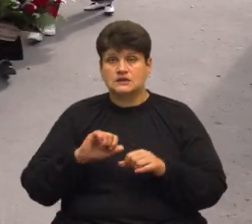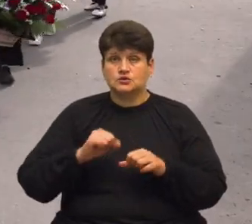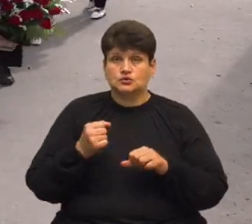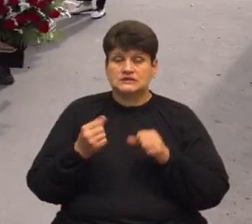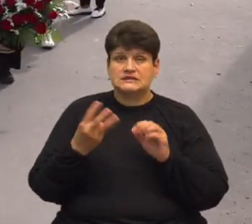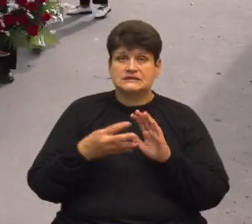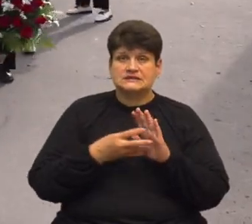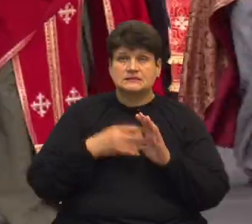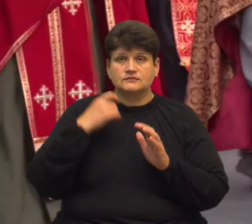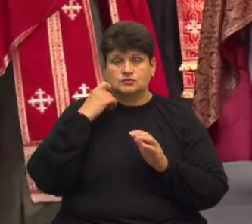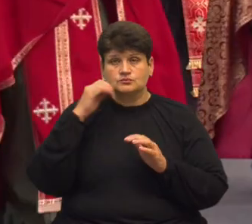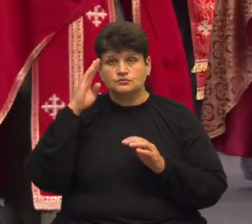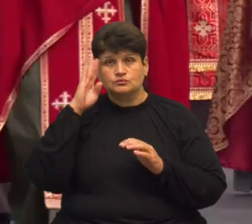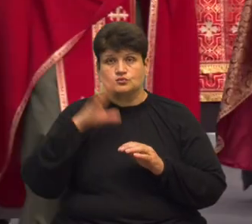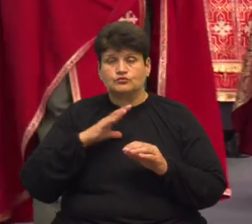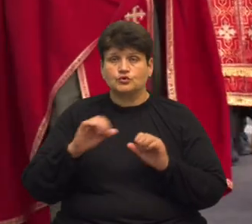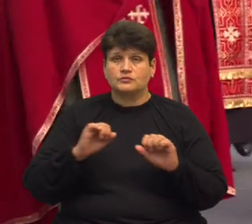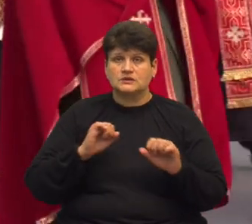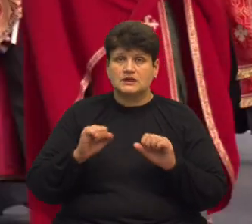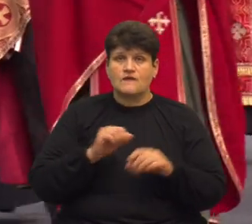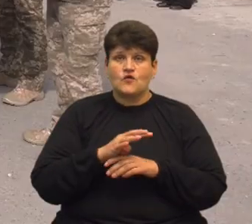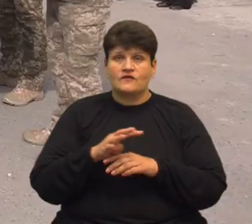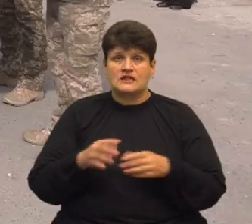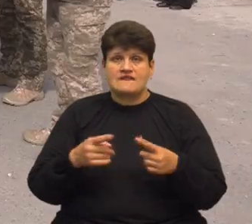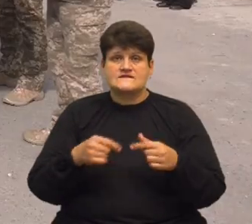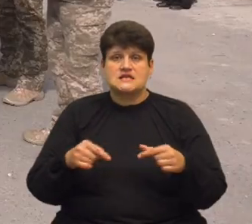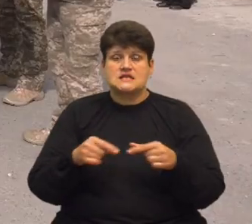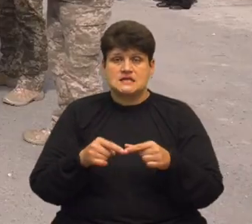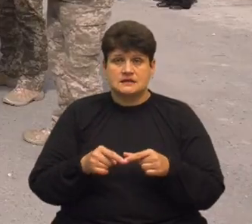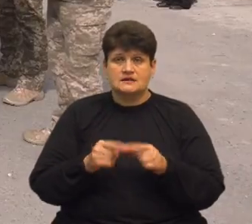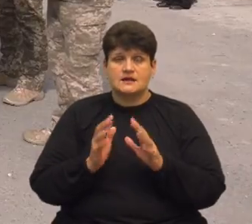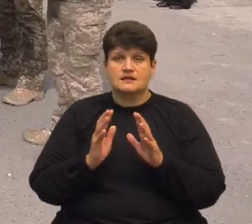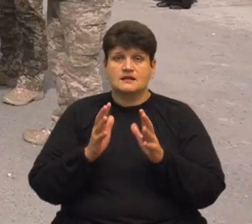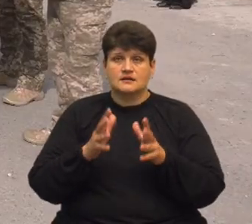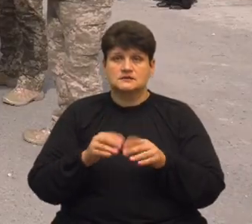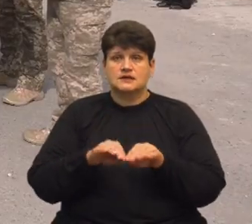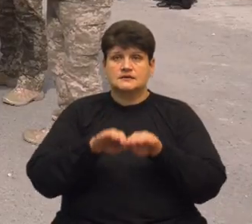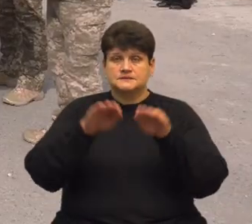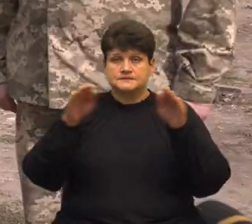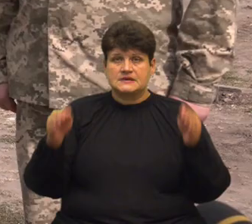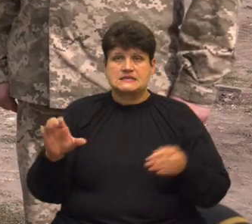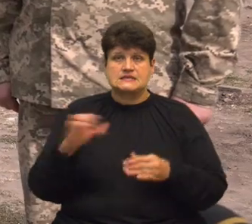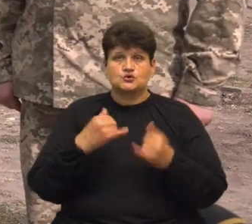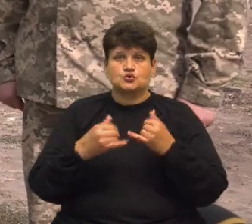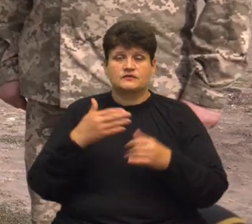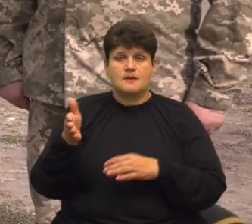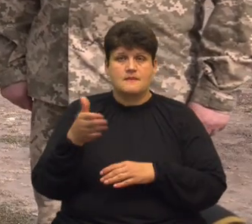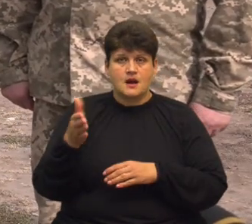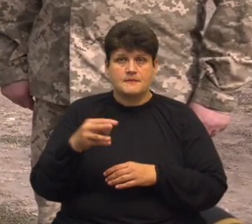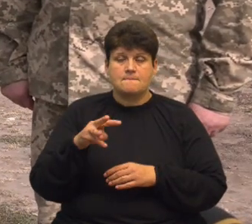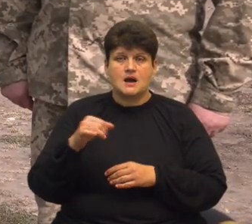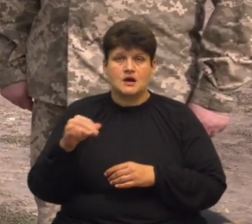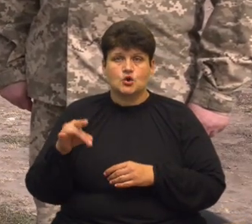-річний Тарас Мазур був командиром вогнеметного відділення. На алеї героїв над домовиною розгорнули синьо-жовтий прапор. Майор міського